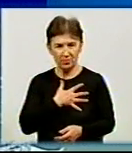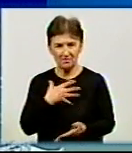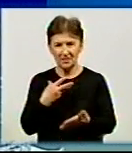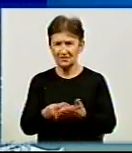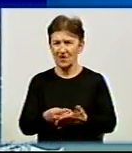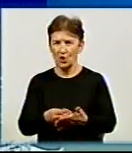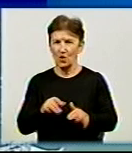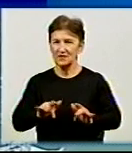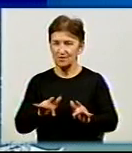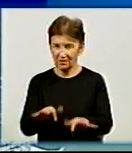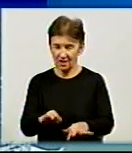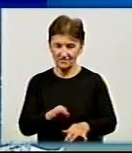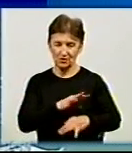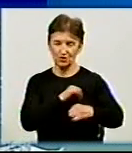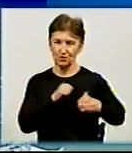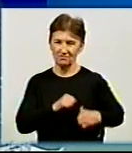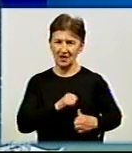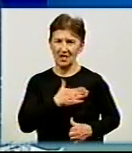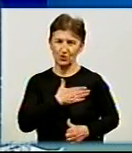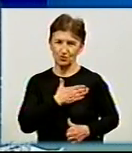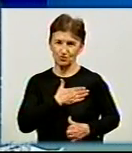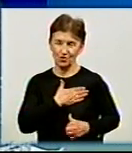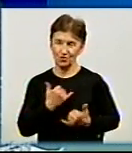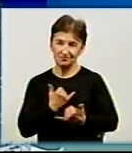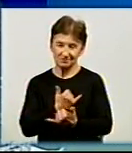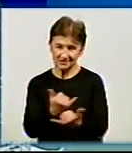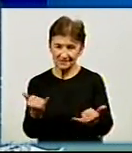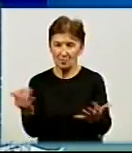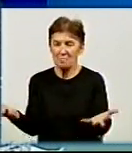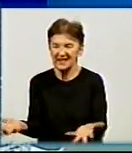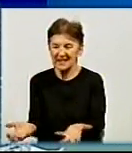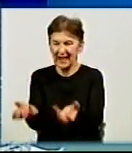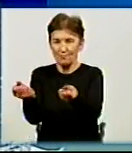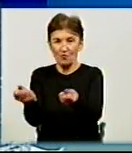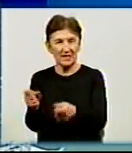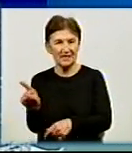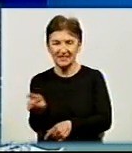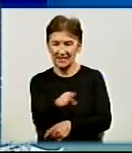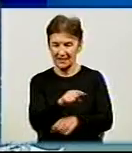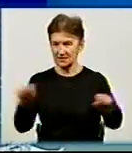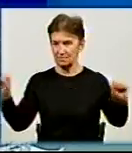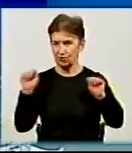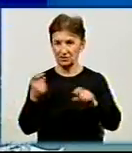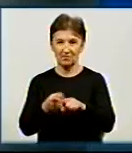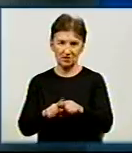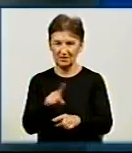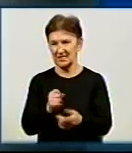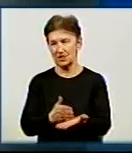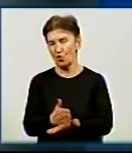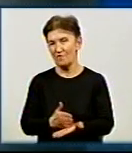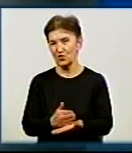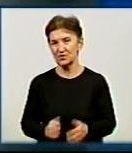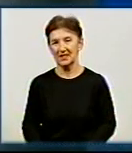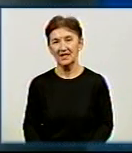її з душою, і намагаємося підтримувати тих спортсменів, які того заслуговують. А